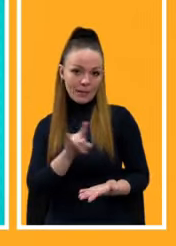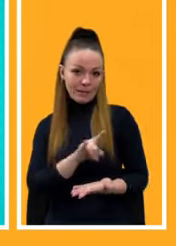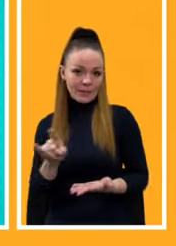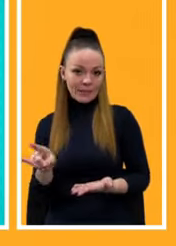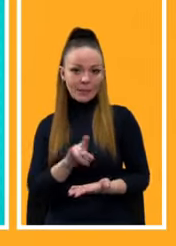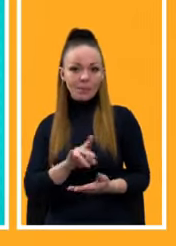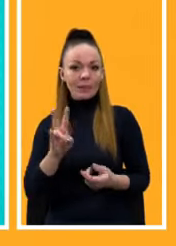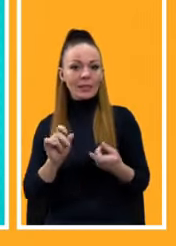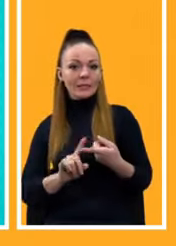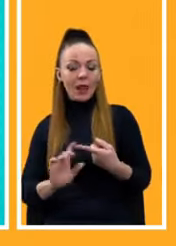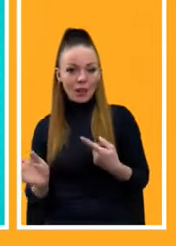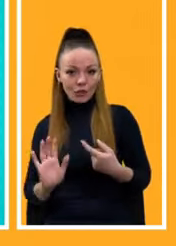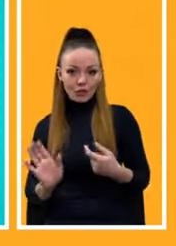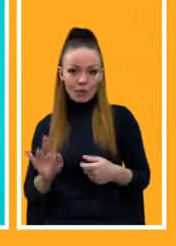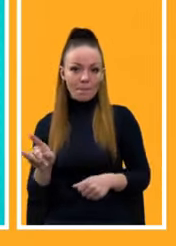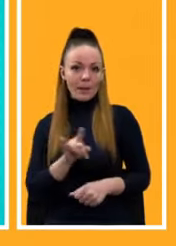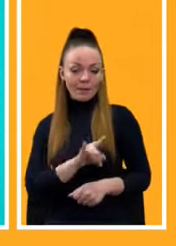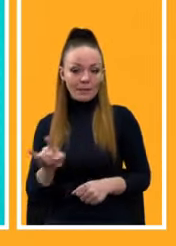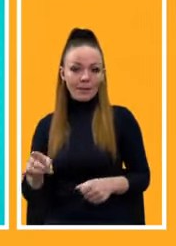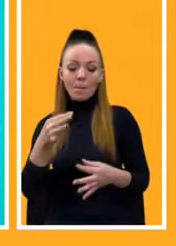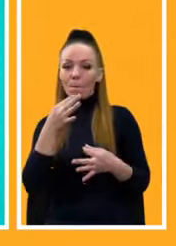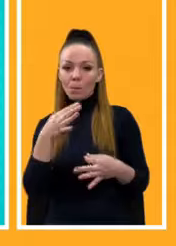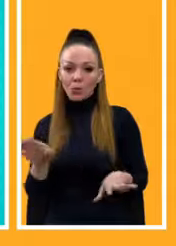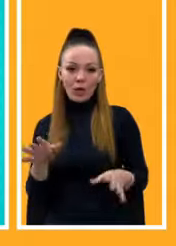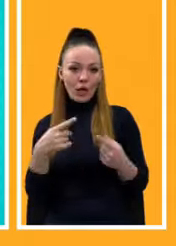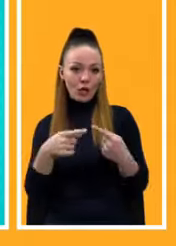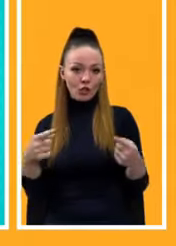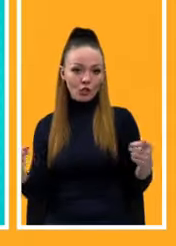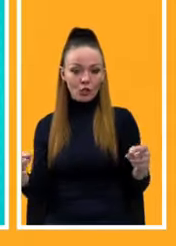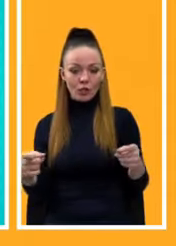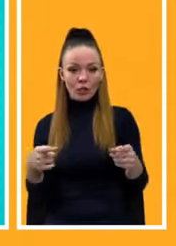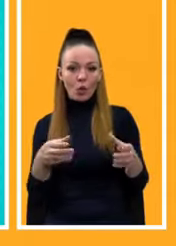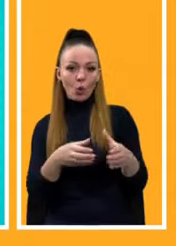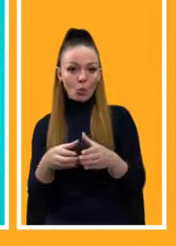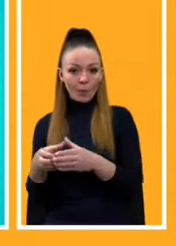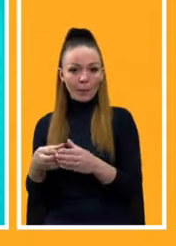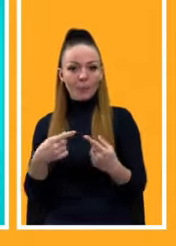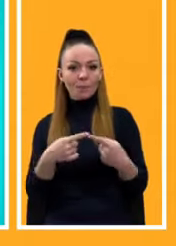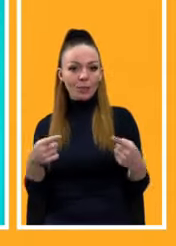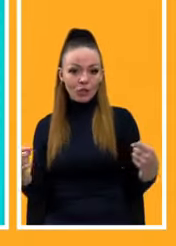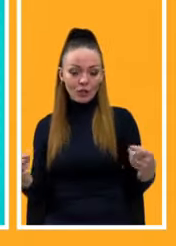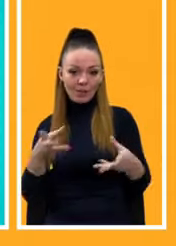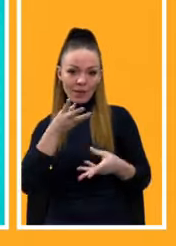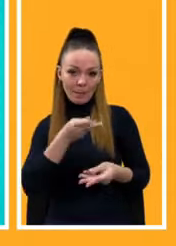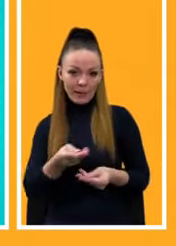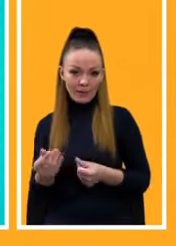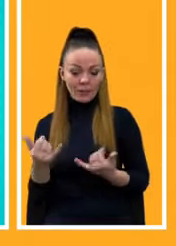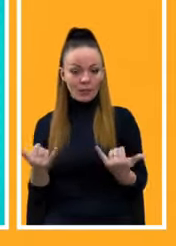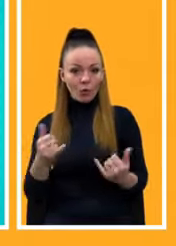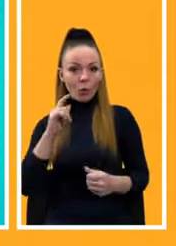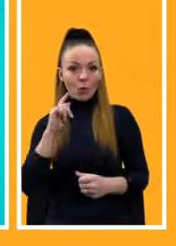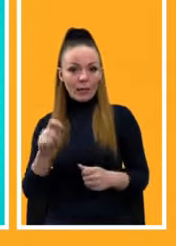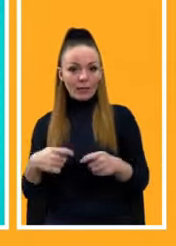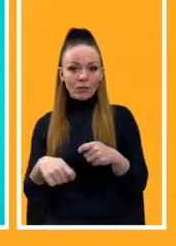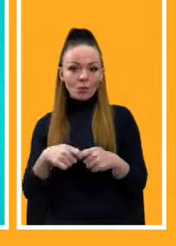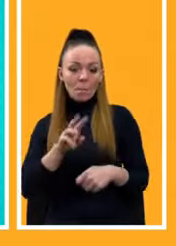незалежний перевізник від будь-яких інших груп і інших впливів. Сьогодні Україна інвестує